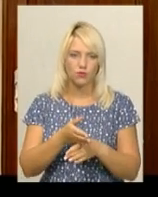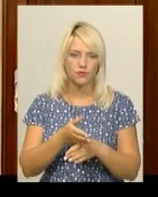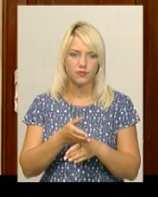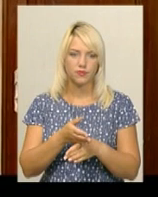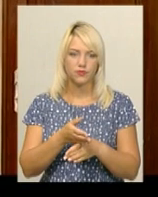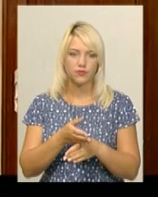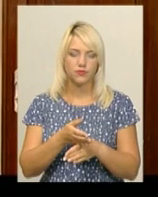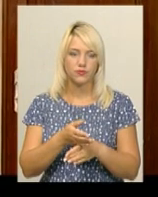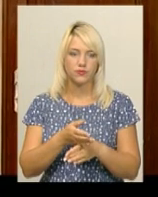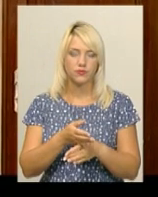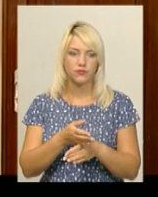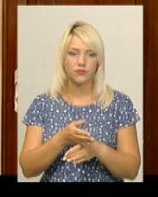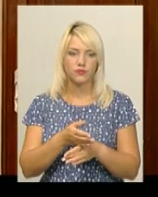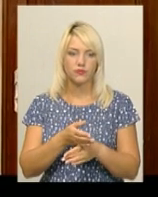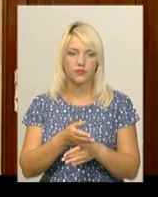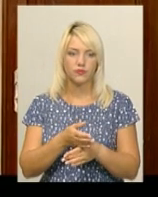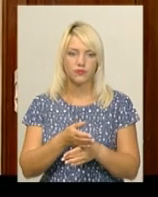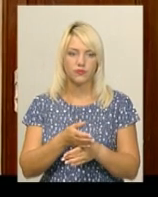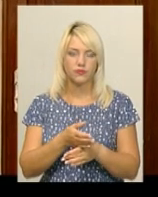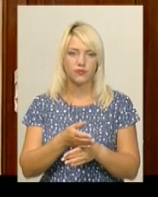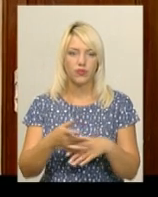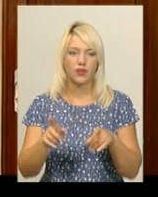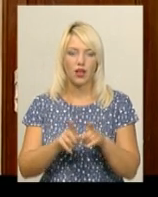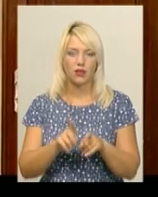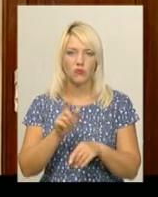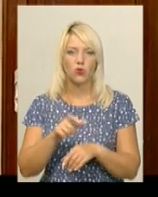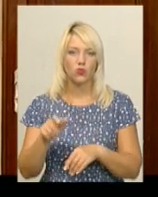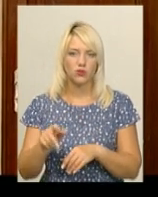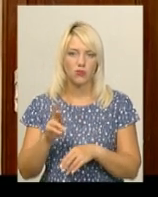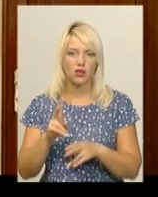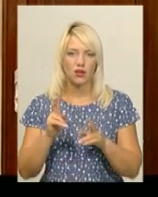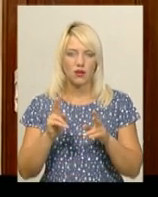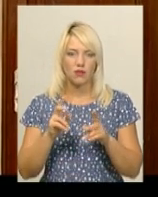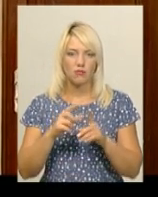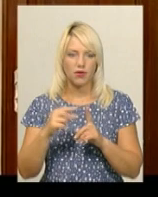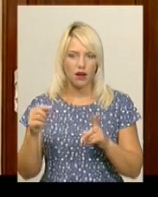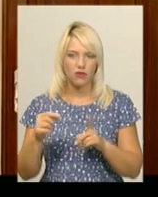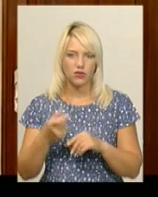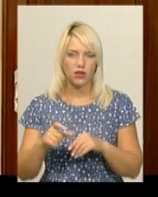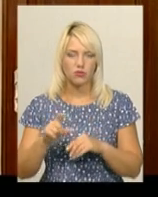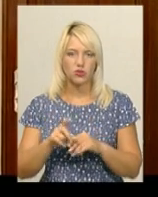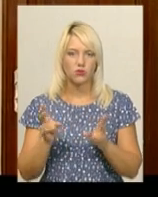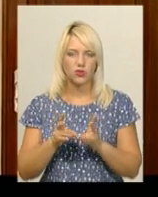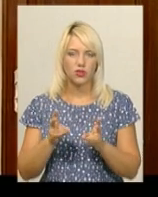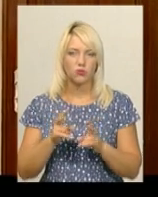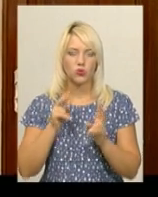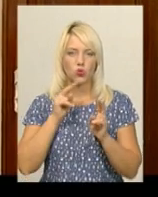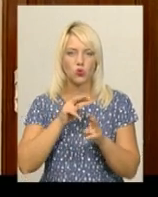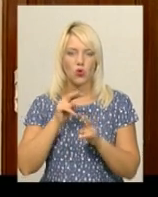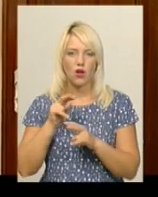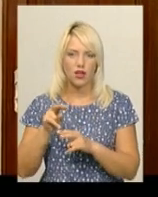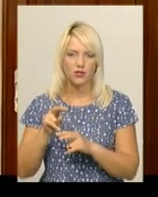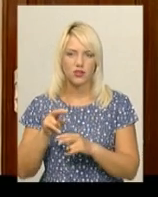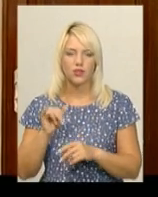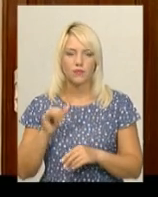Ну і таким людям, як правило, найбільше потрібен догляд і